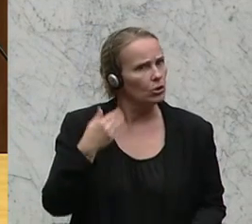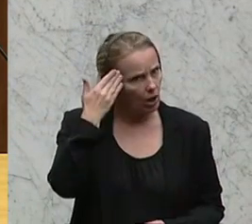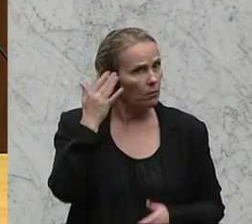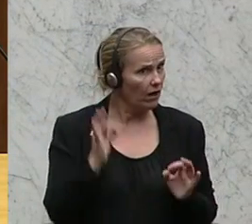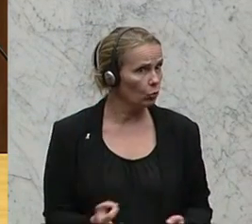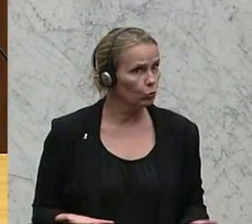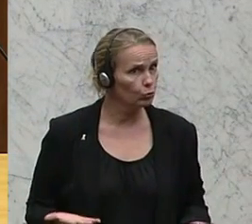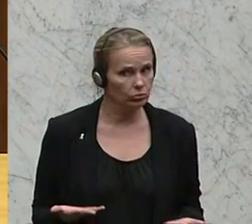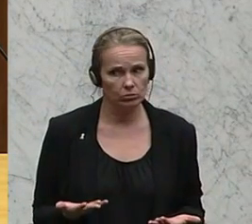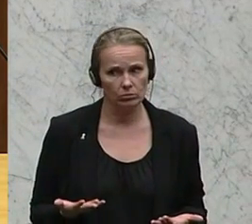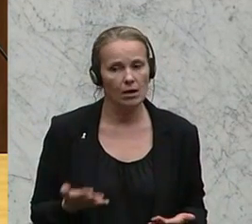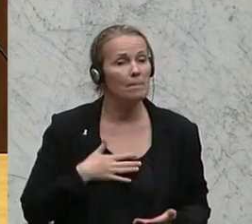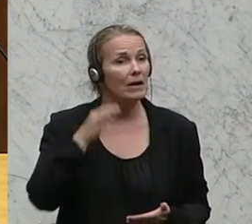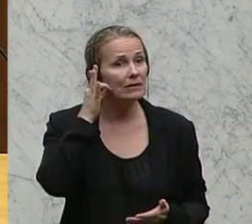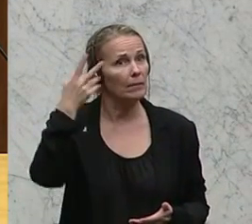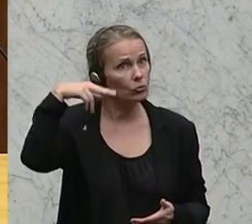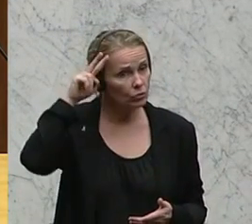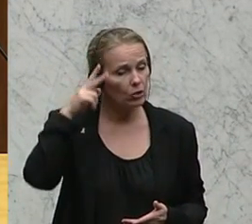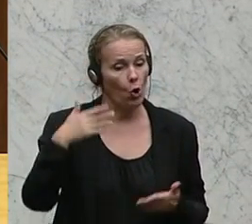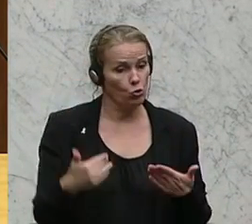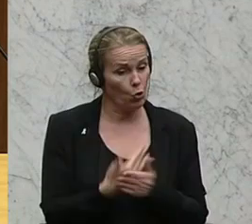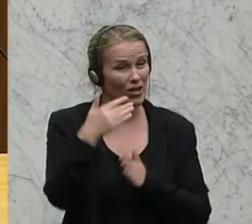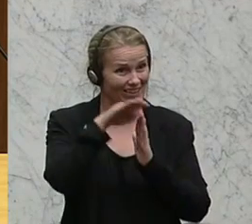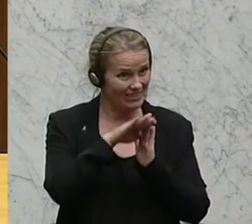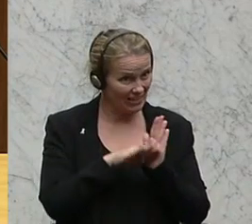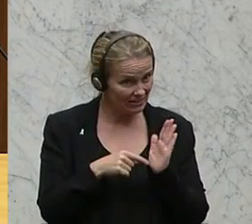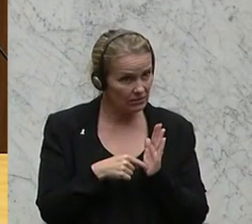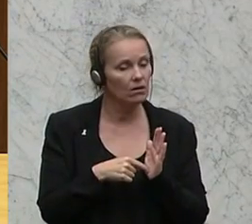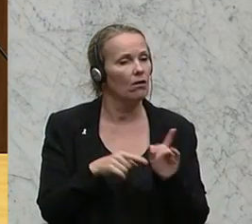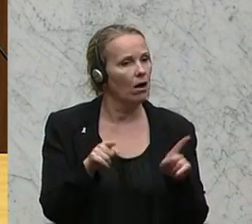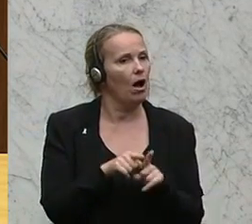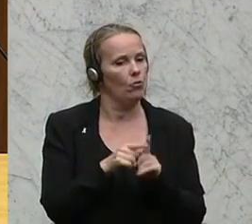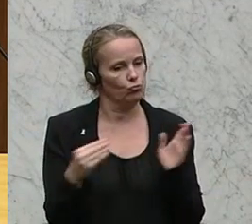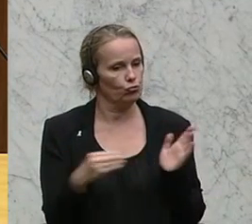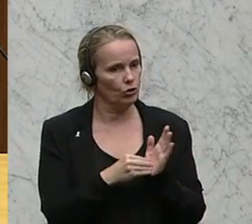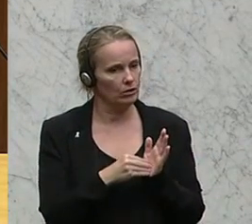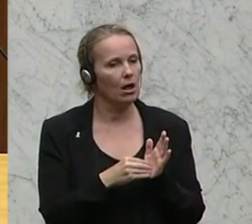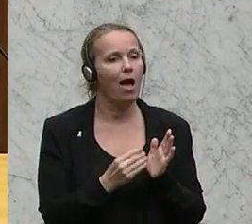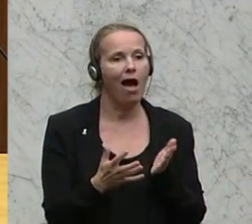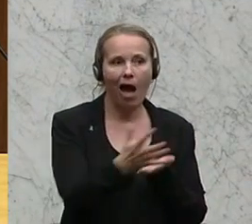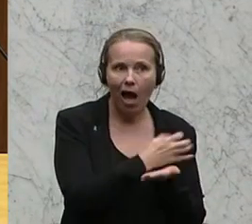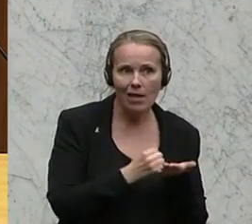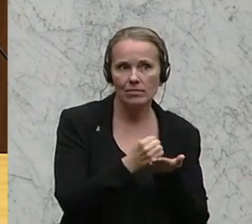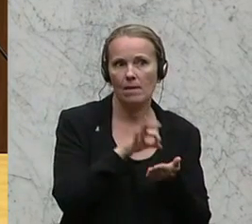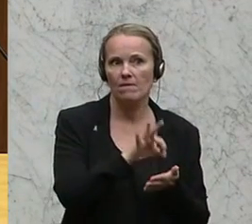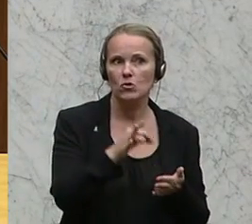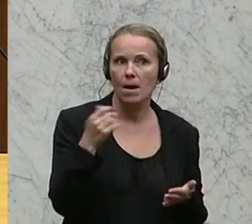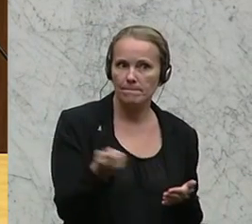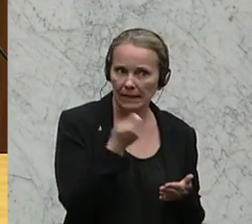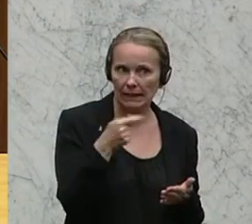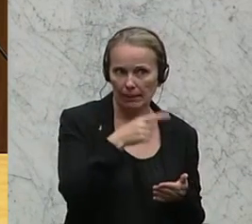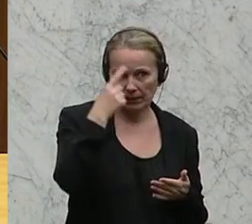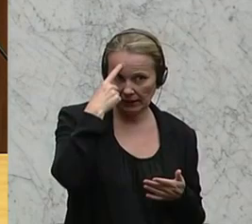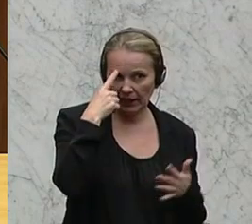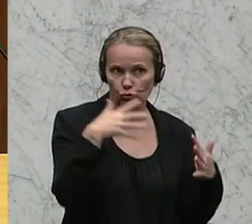gut so. Meine Damen und Herren, im neuen Gesetz ist auch geregelt, dass die Einnahmen für den Betrieb, diese